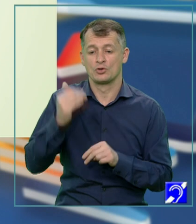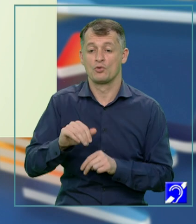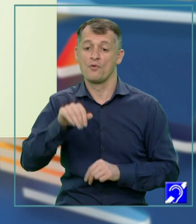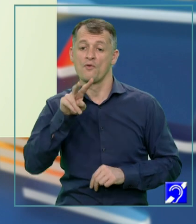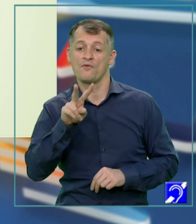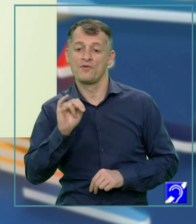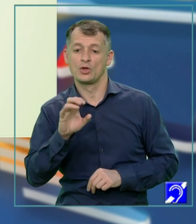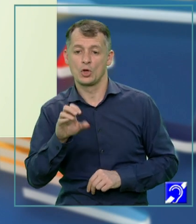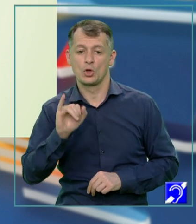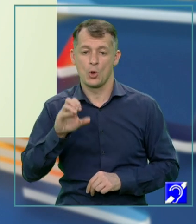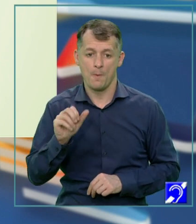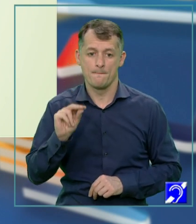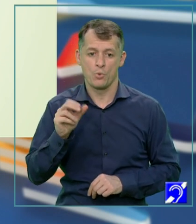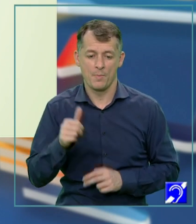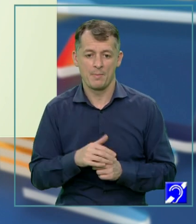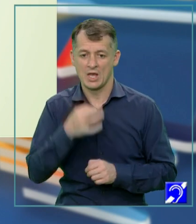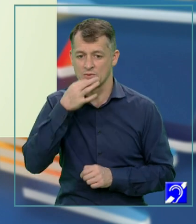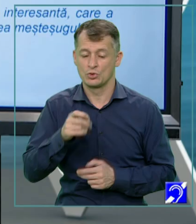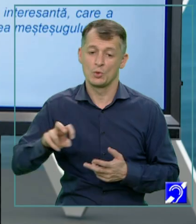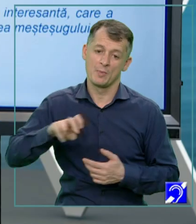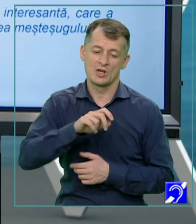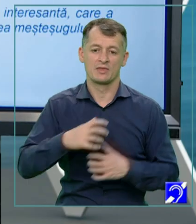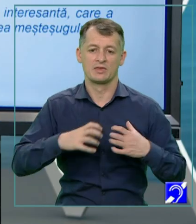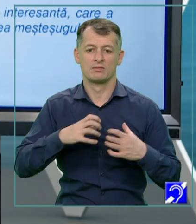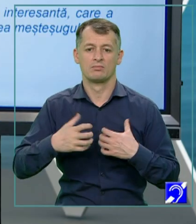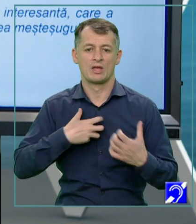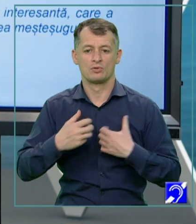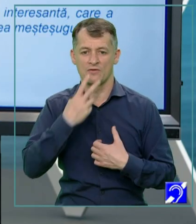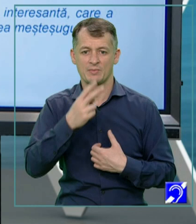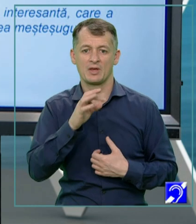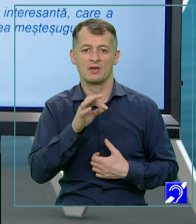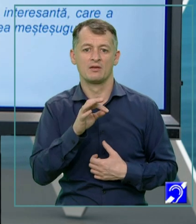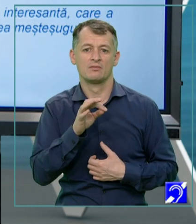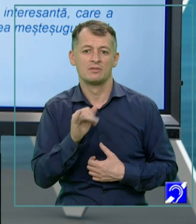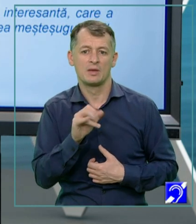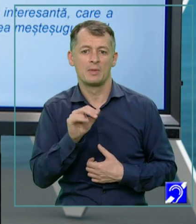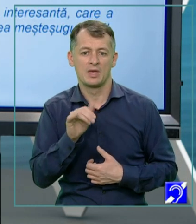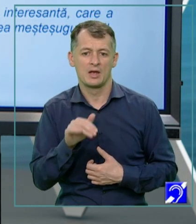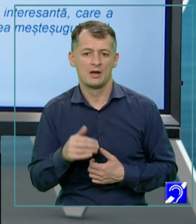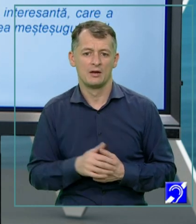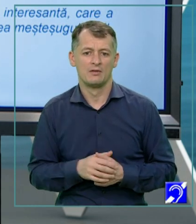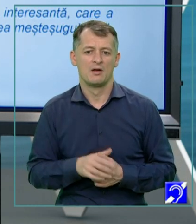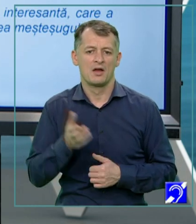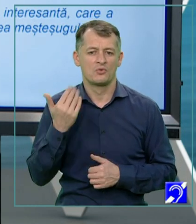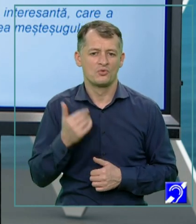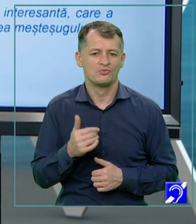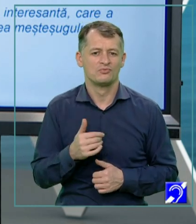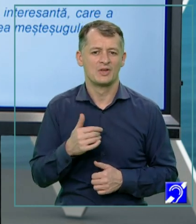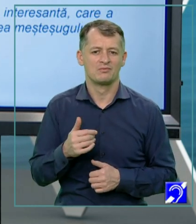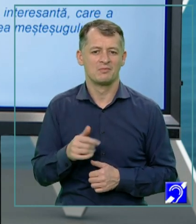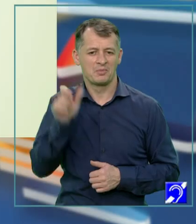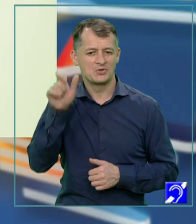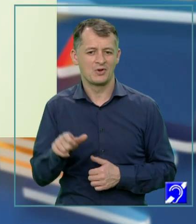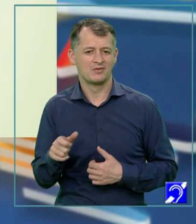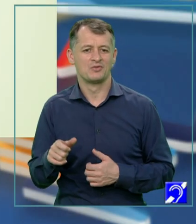Popa. Mi-a spus, du-te la teatru să-l vezi pe timică. Acesta era pe atunci actorul cel mai simplu, cel mai uman, cel mai lipsit